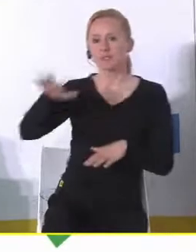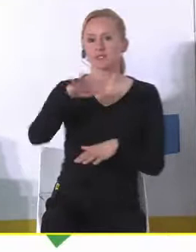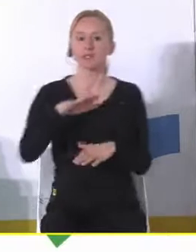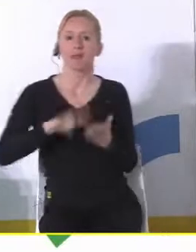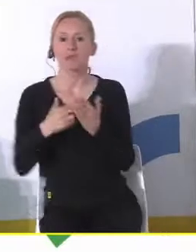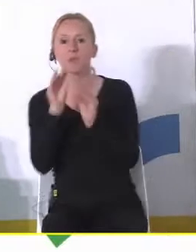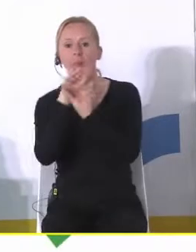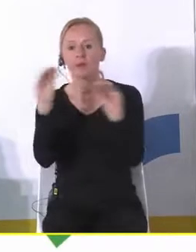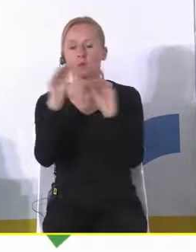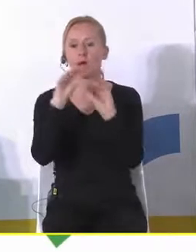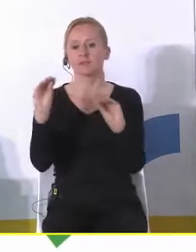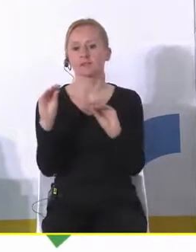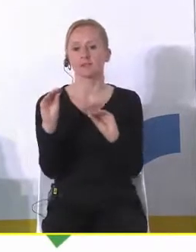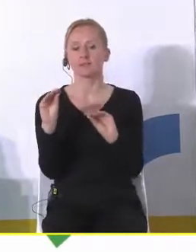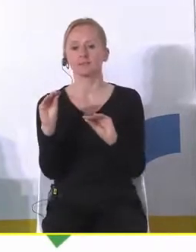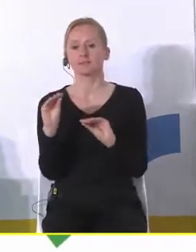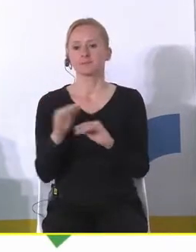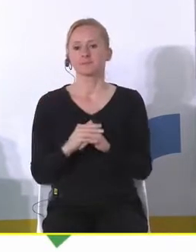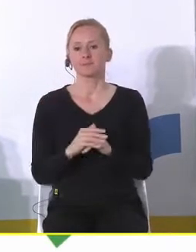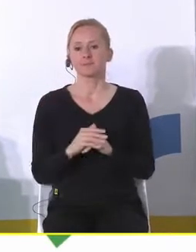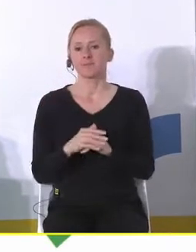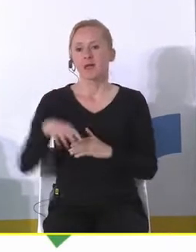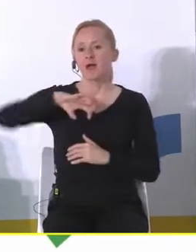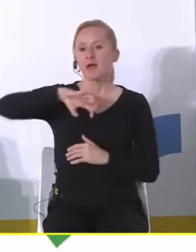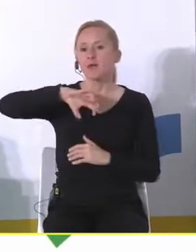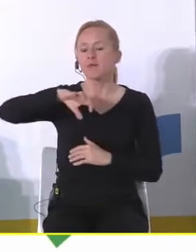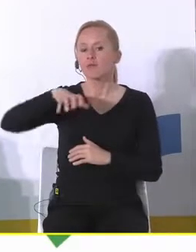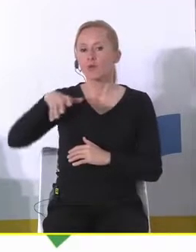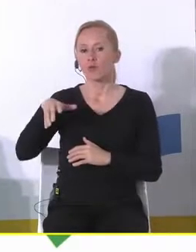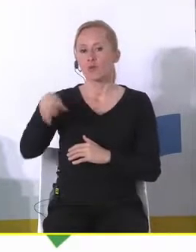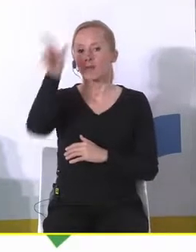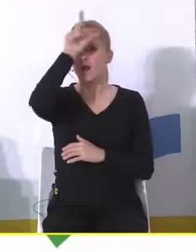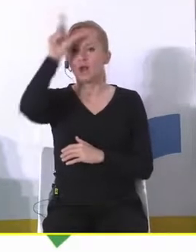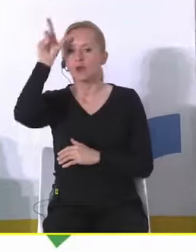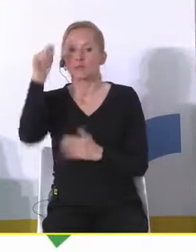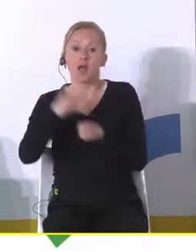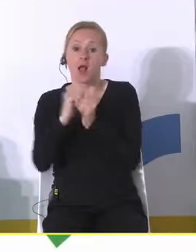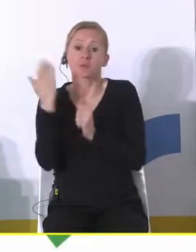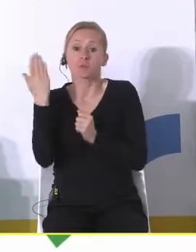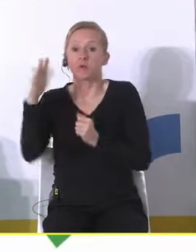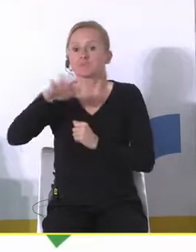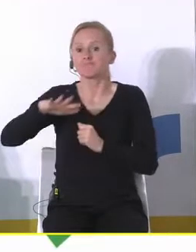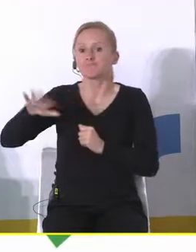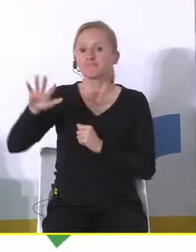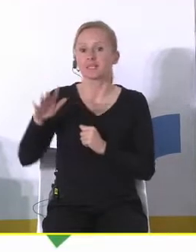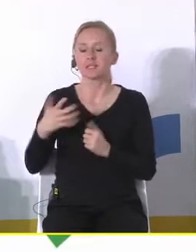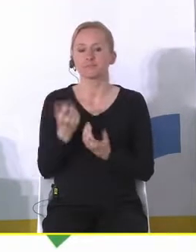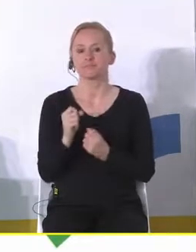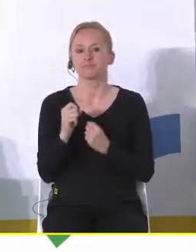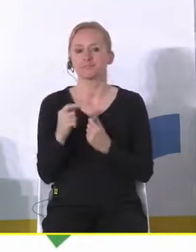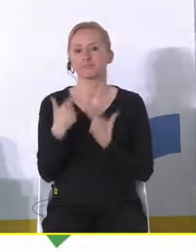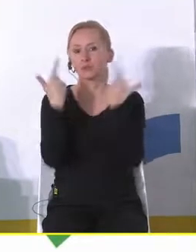edukacji w kręgach w których być może takie inicjatywy społeczne nie pojawiają się bardzo spontanicznie